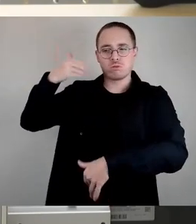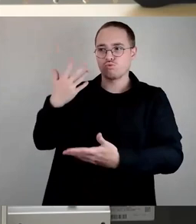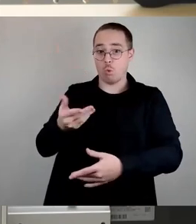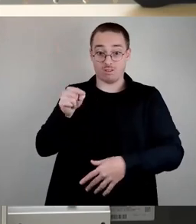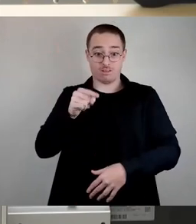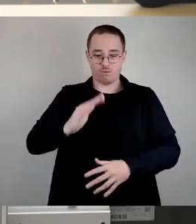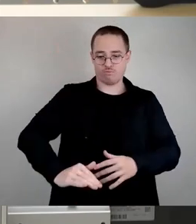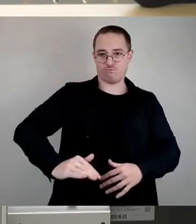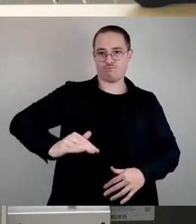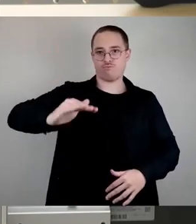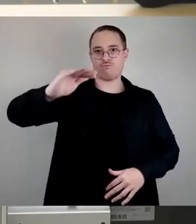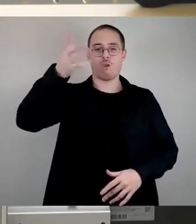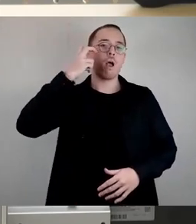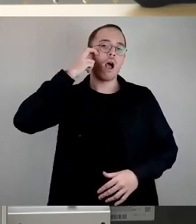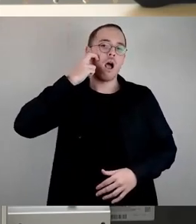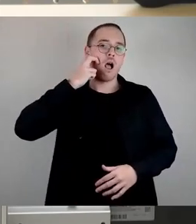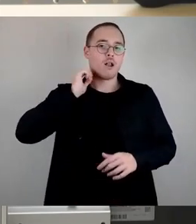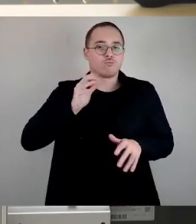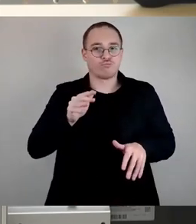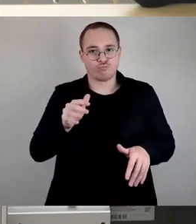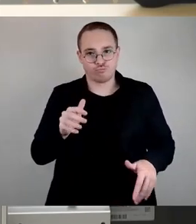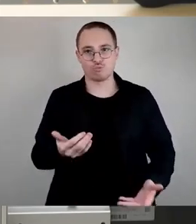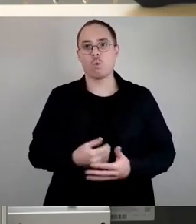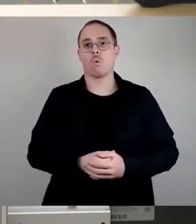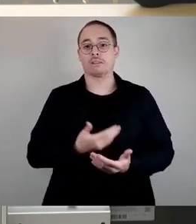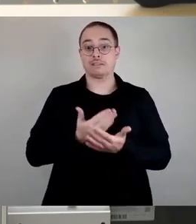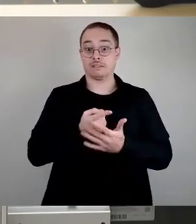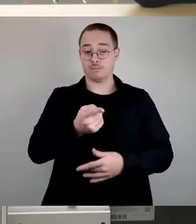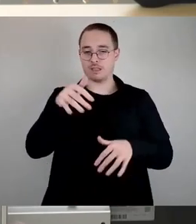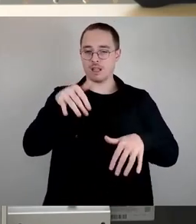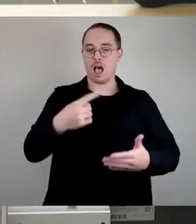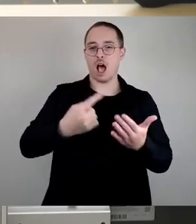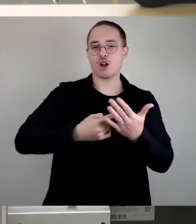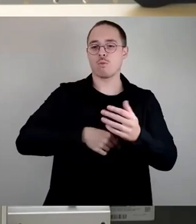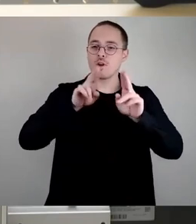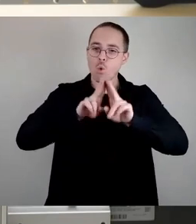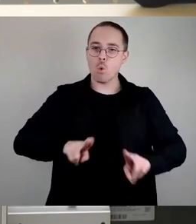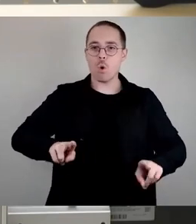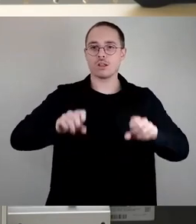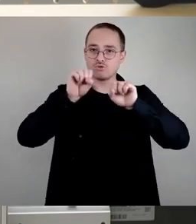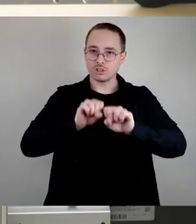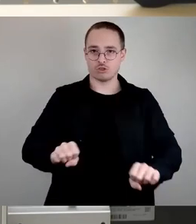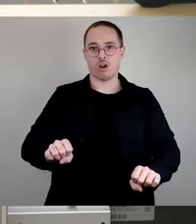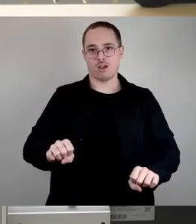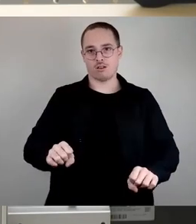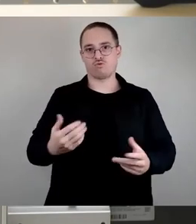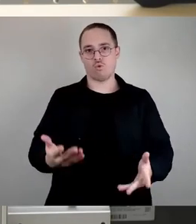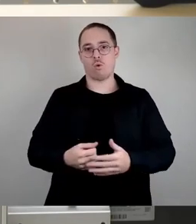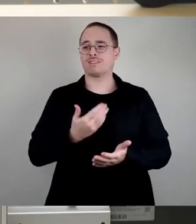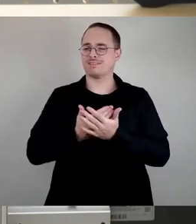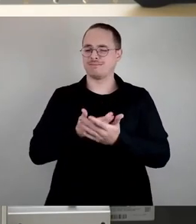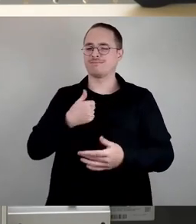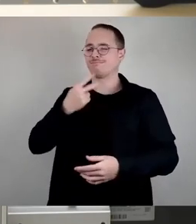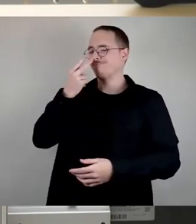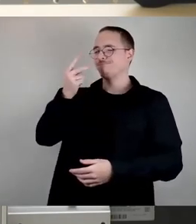Ruhe und vor allem auch Sicherheit. Und jetzt darf ich mich mal daran erinnern, Sie werden es alle ja auch gelesen haben, in der einschlägigen Presse bereits im letzten